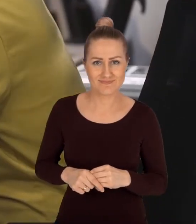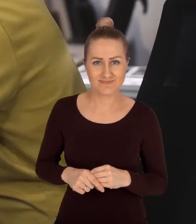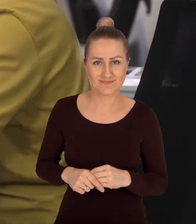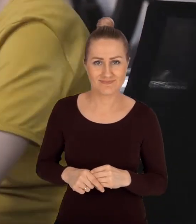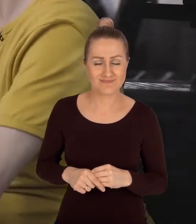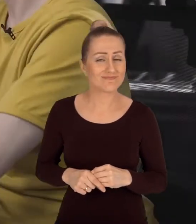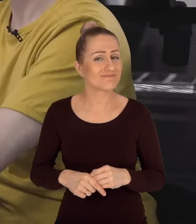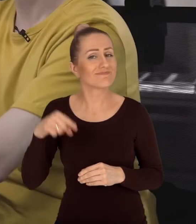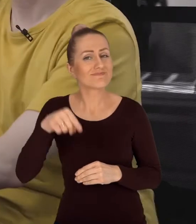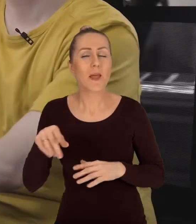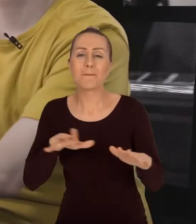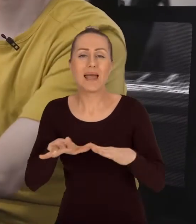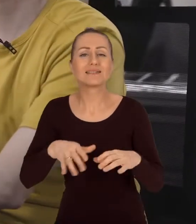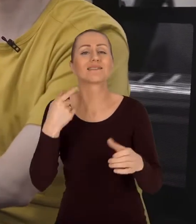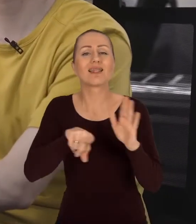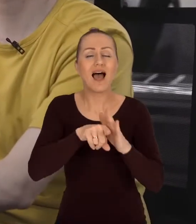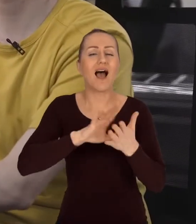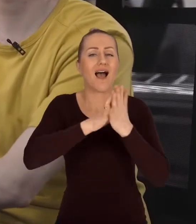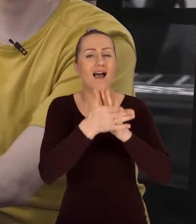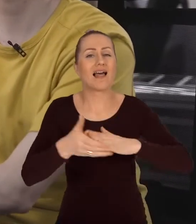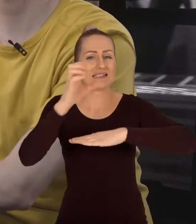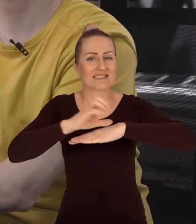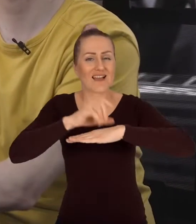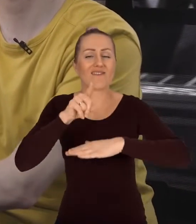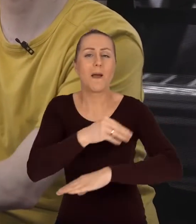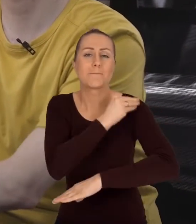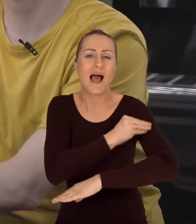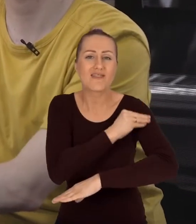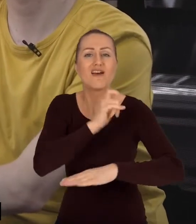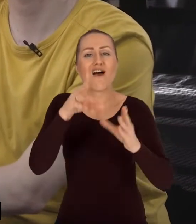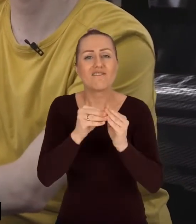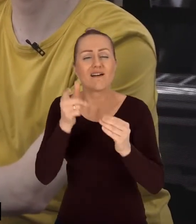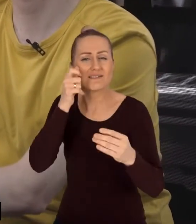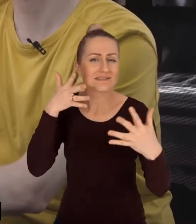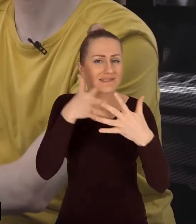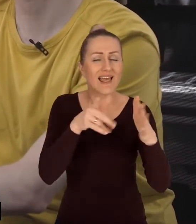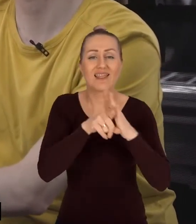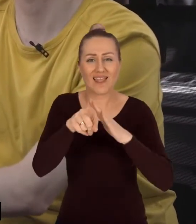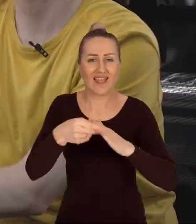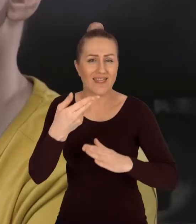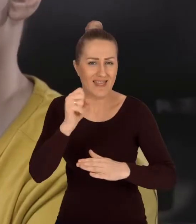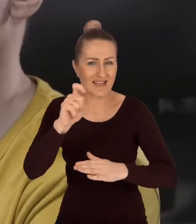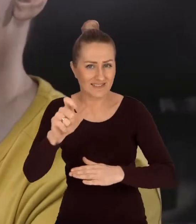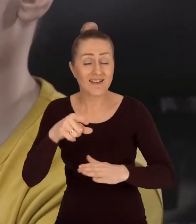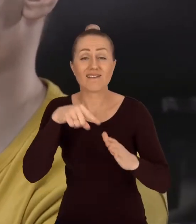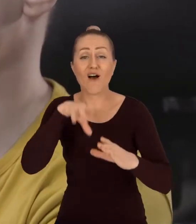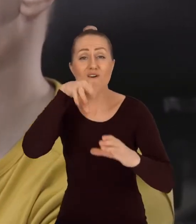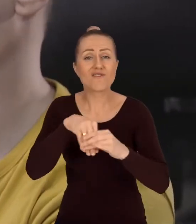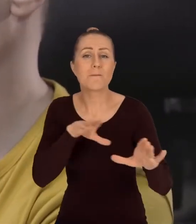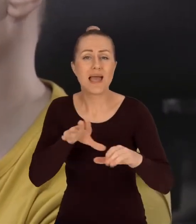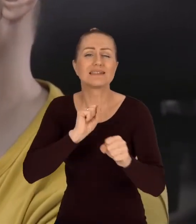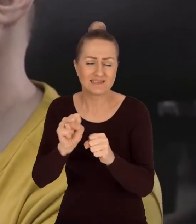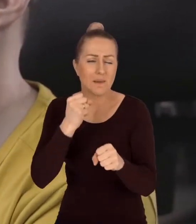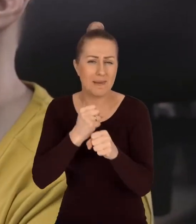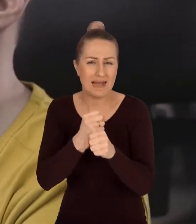Muzyka Oto stanowisko do digitalizacji materiałów transparentnych w Narodowym Archiwum Cyfrowym. Na całość stanowiska